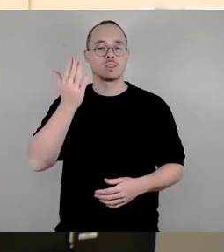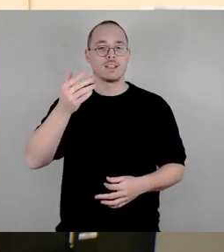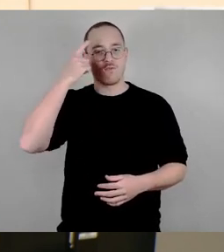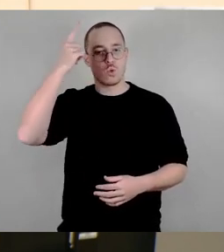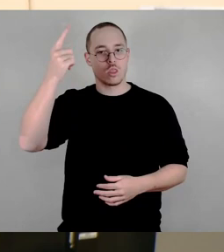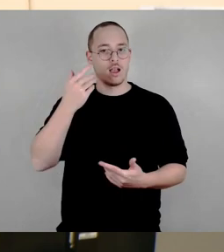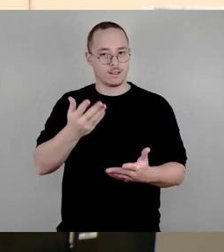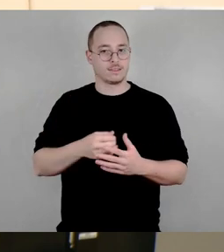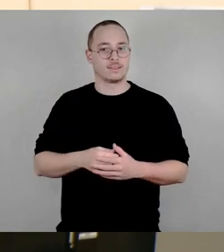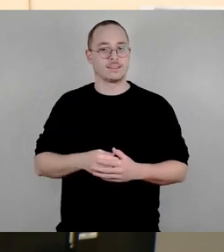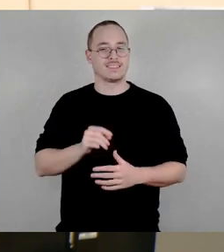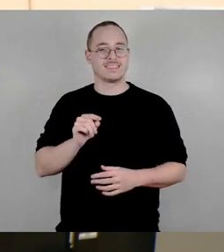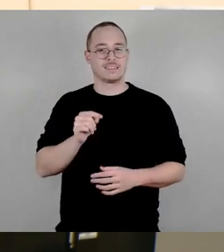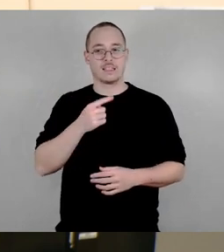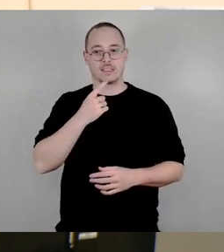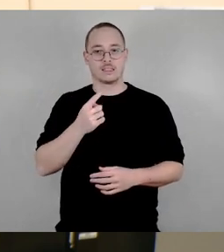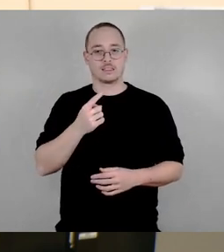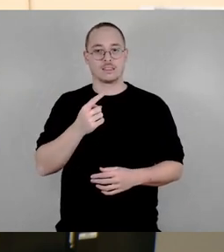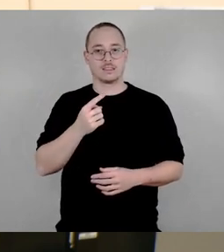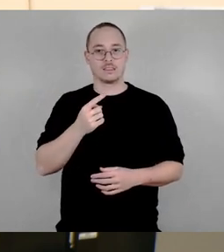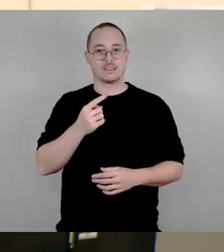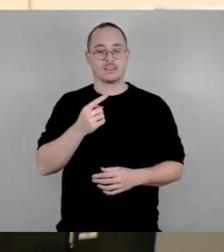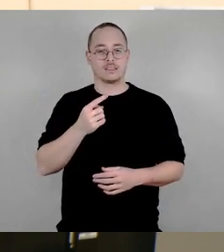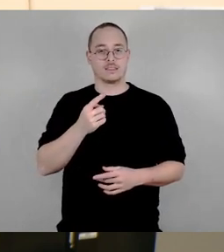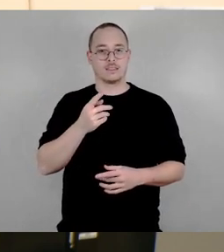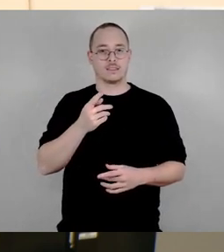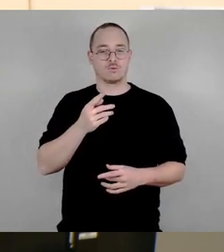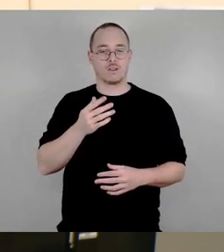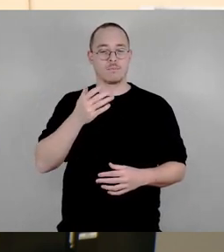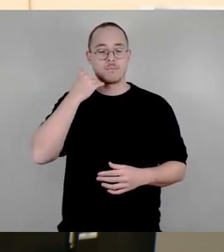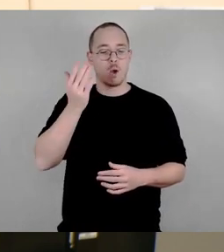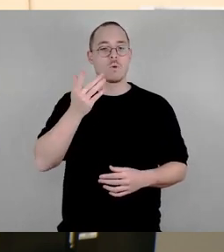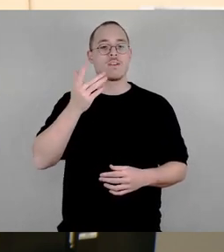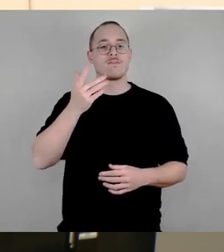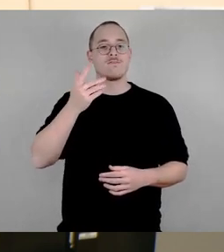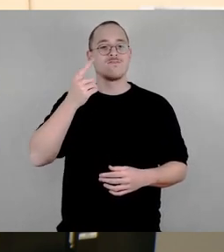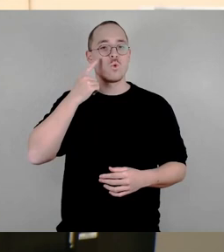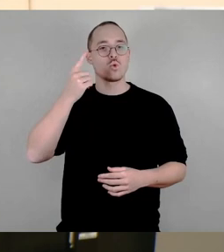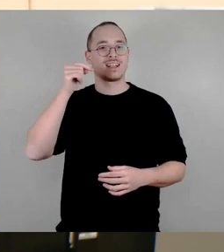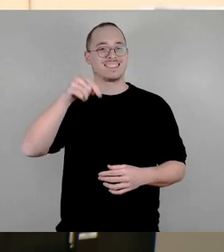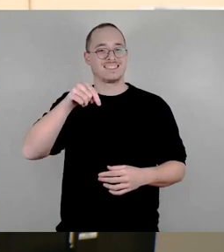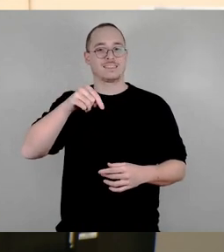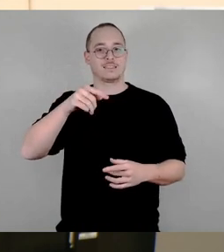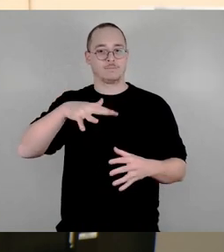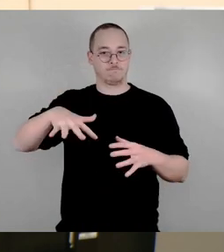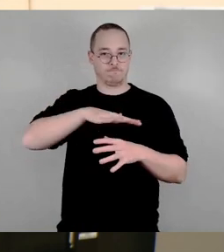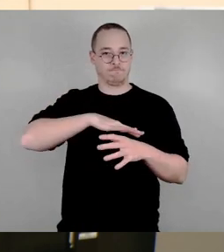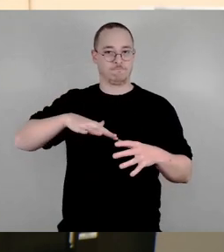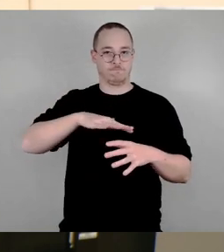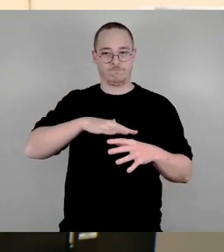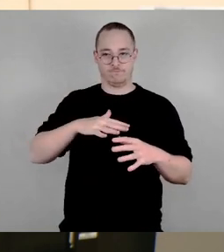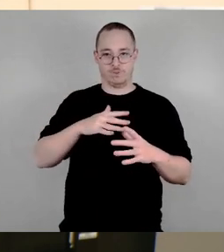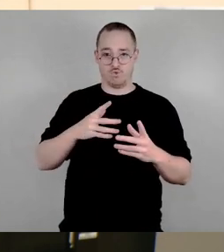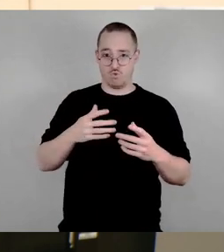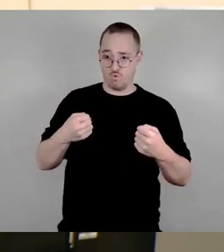ereigneten sich zwischen 2020 und 2022 neun Verkehrsunfälle auf dem blauen Wunder